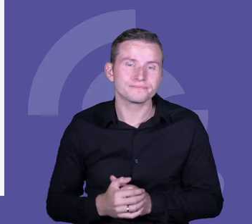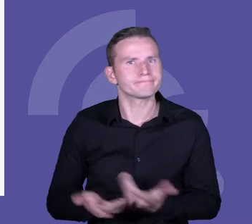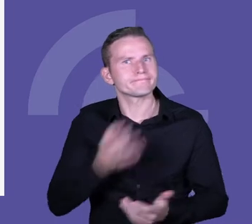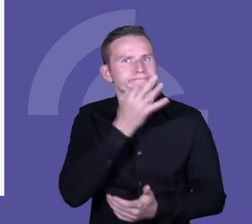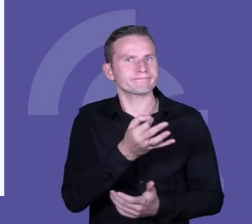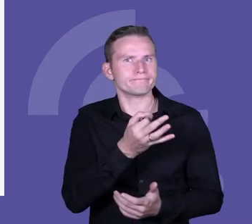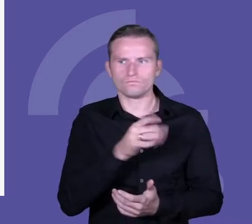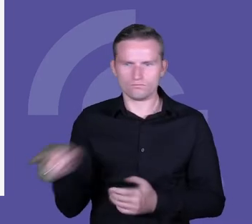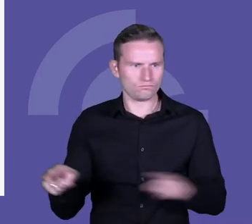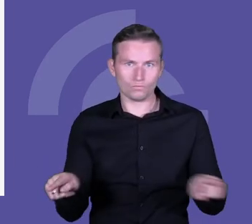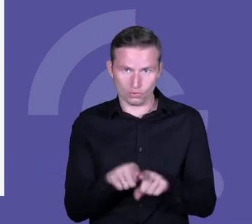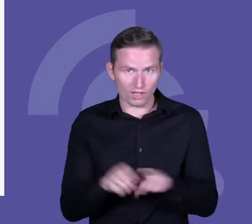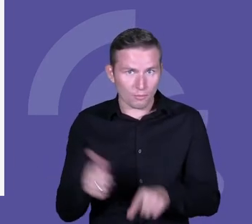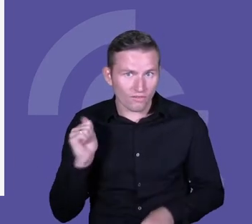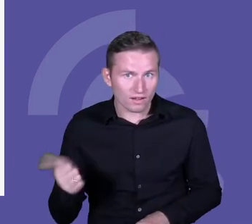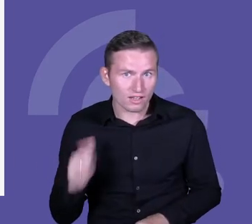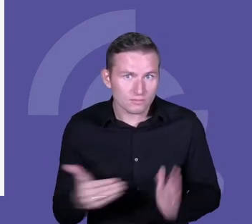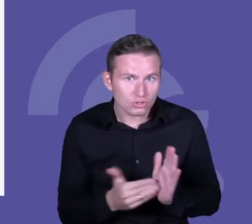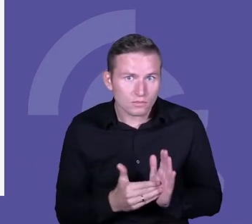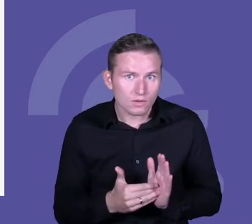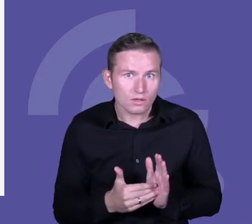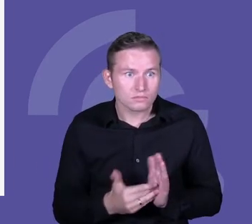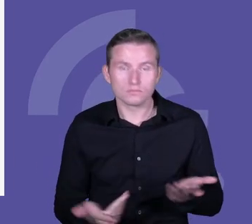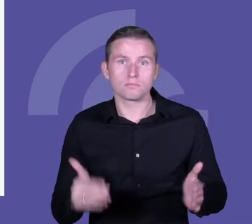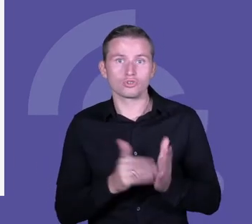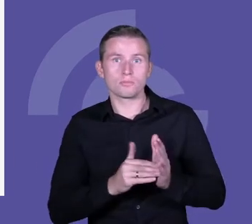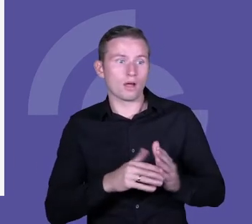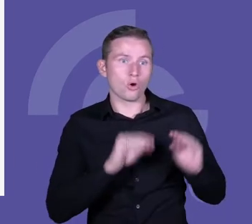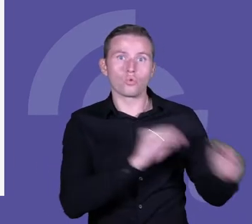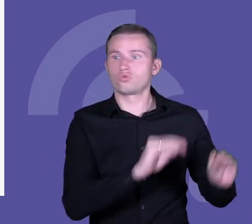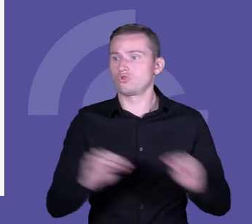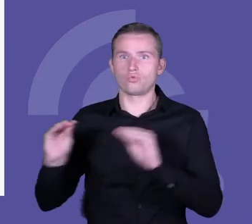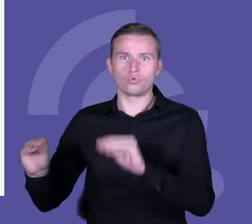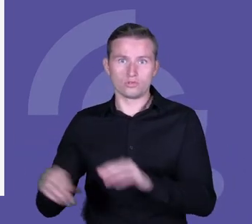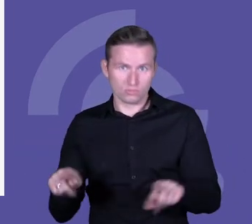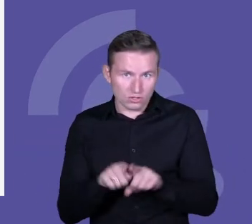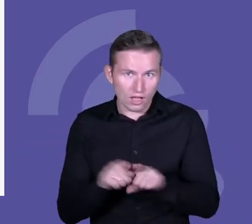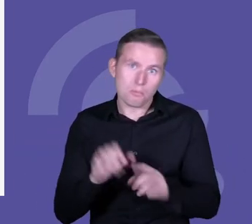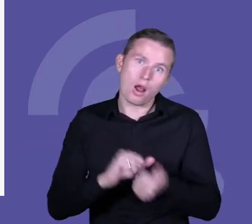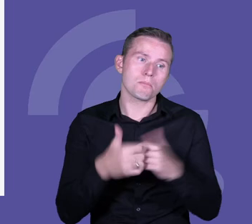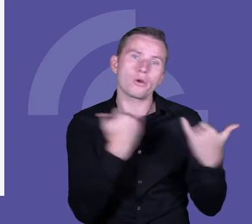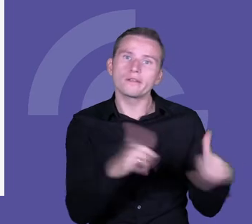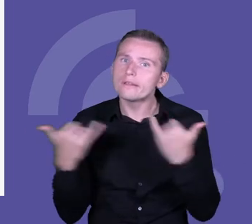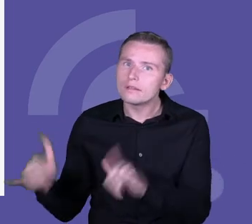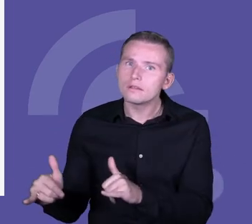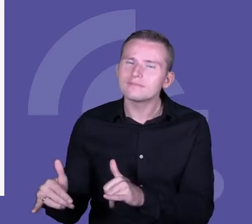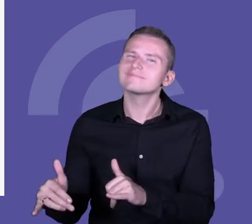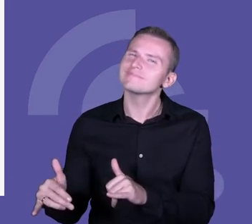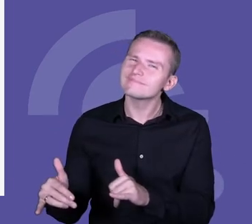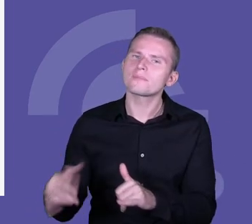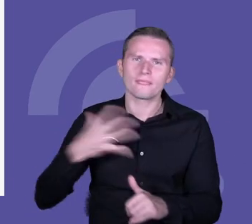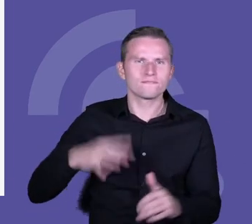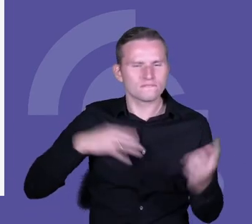czy to są te same kompetencje, czy trzeba ich uczyć tak samo, czy może inaczej. I to jest bardzo ciekawe, nie? I to jest właśnie to, co jest ważniejsze. Jak tak